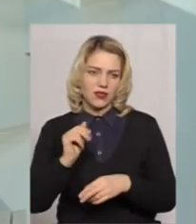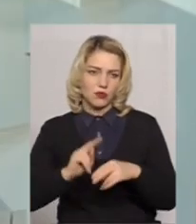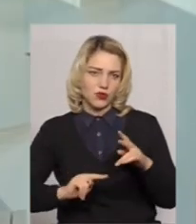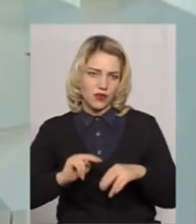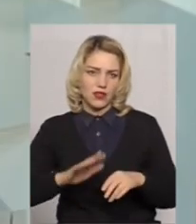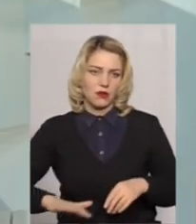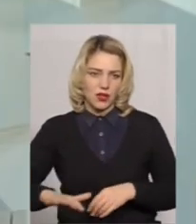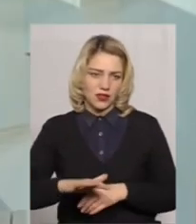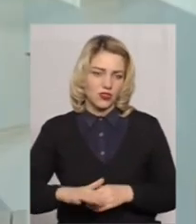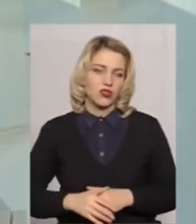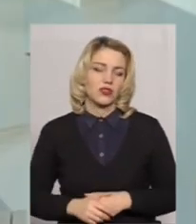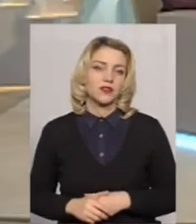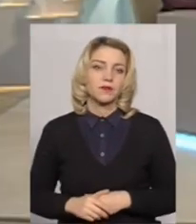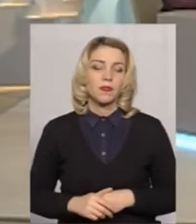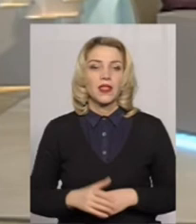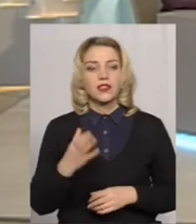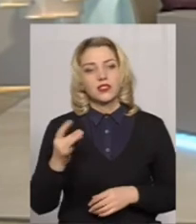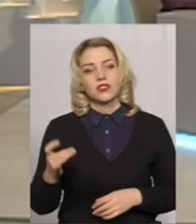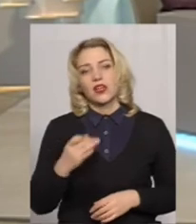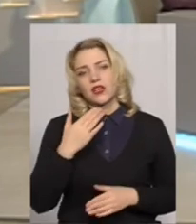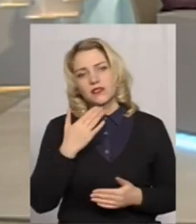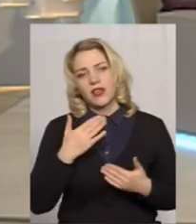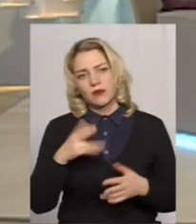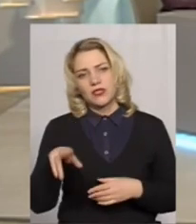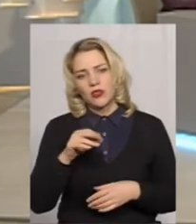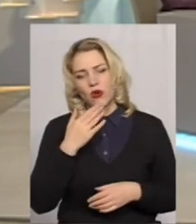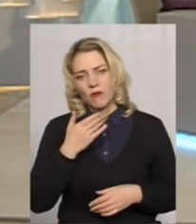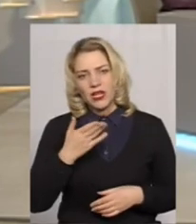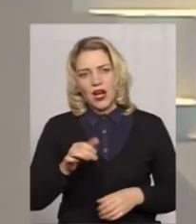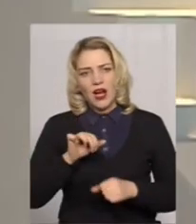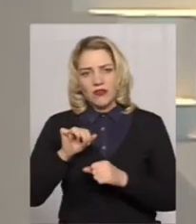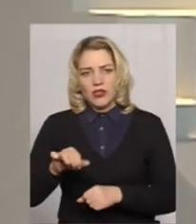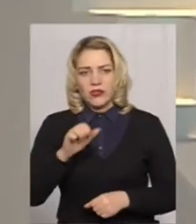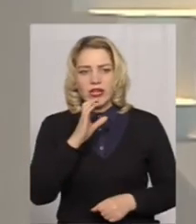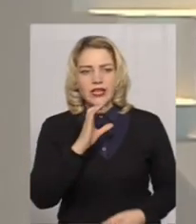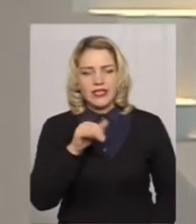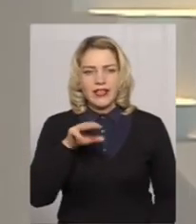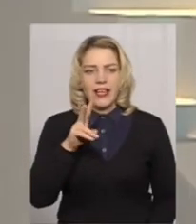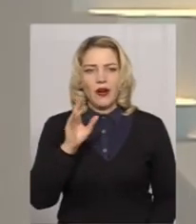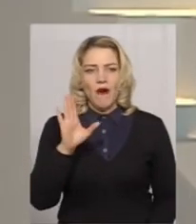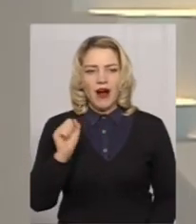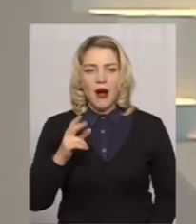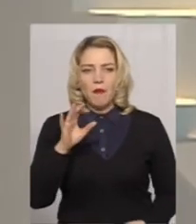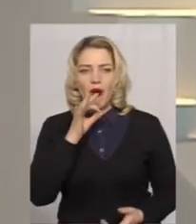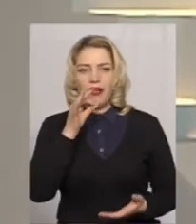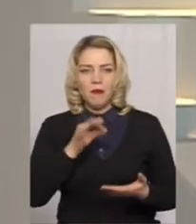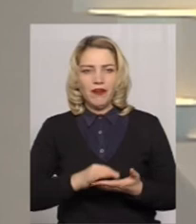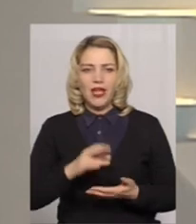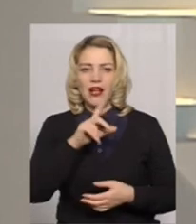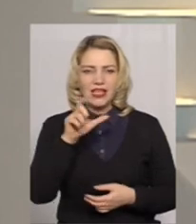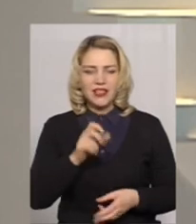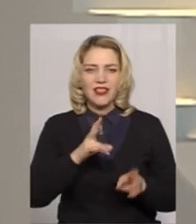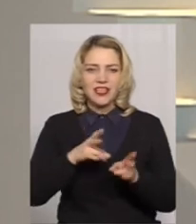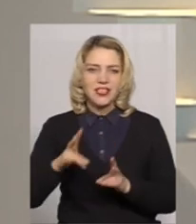майданчиках. Ще раз звернемося до коментаря адвоката Андрія Сітнікова про відповідальність